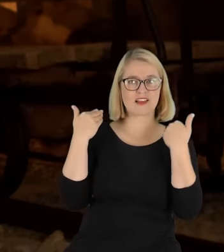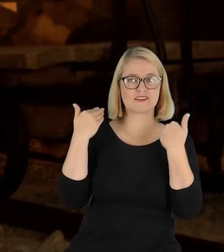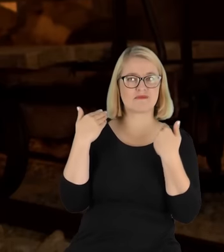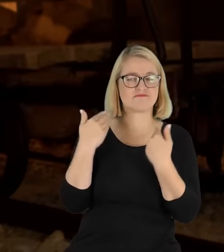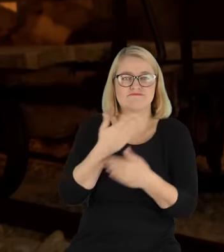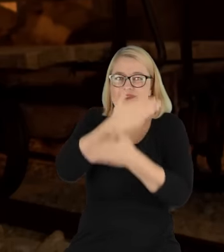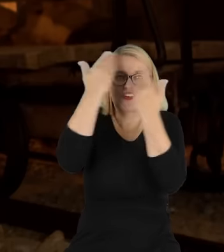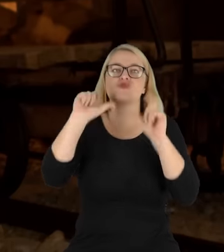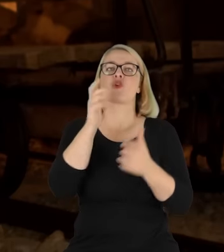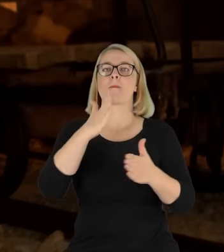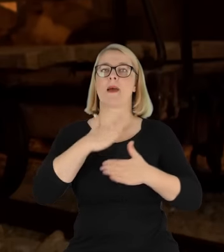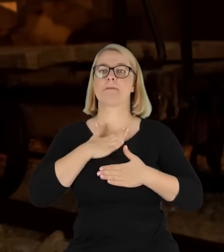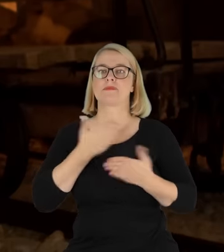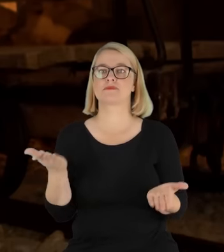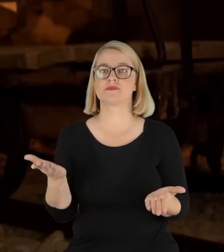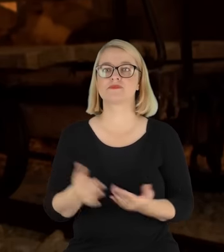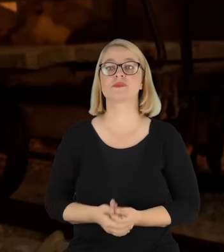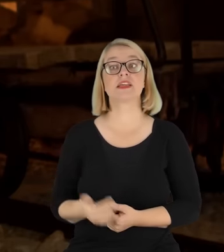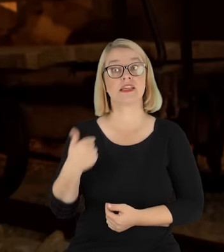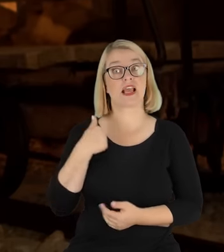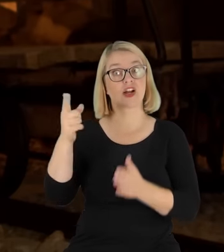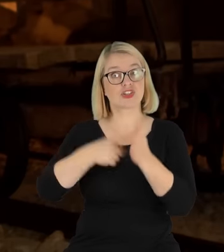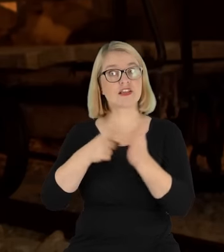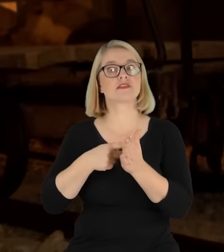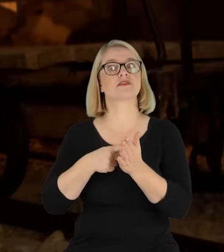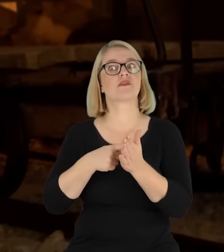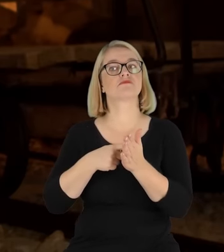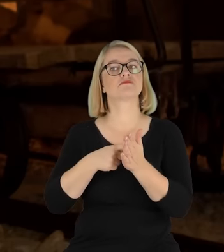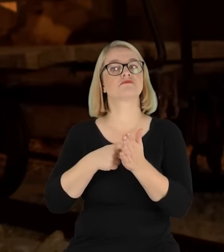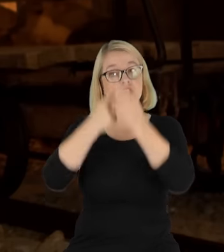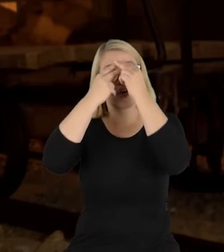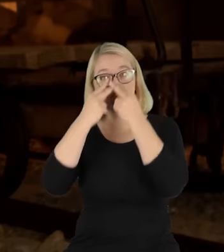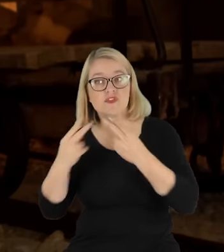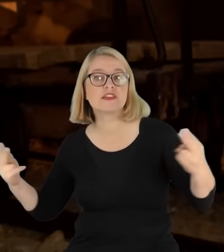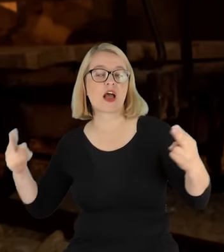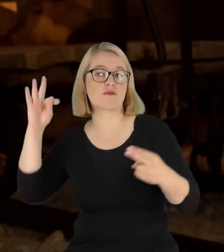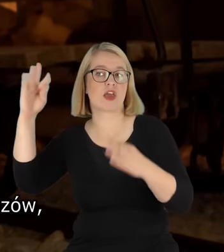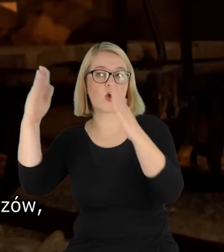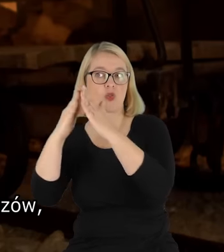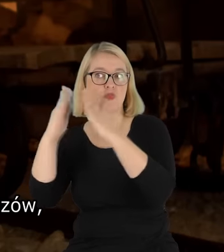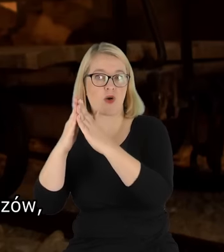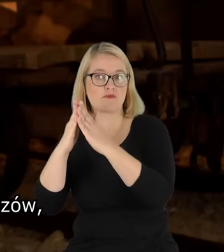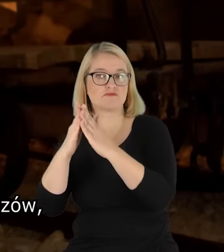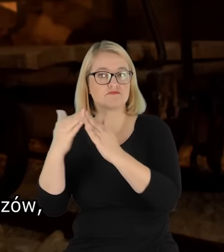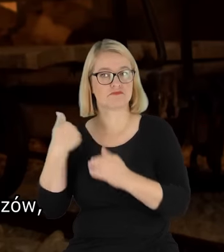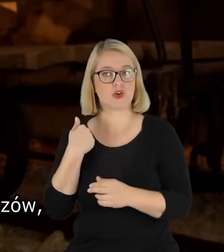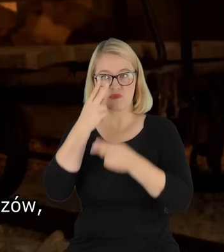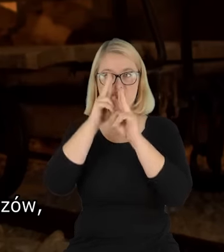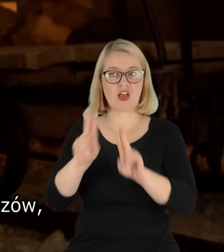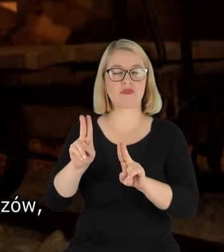częstym bywalcem w domu u Długoszów. Byłem świadkiem